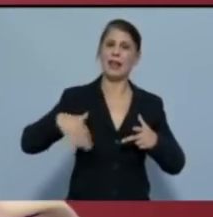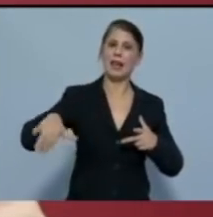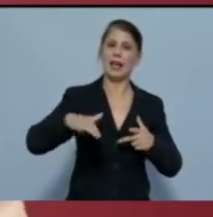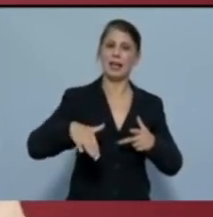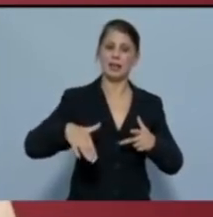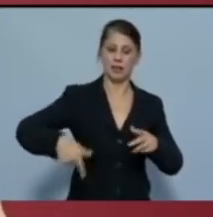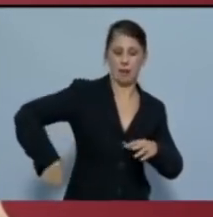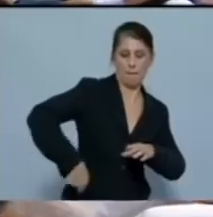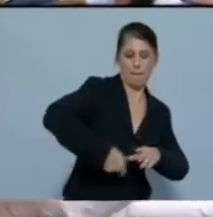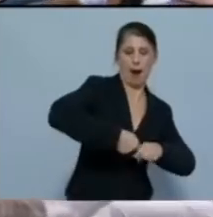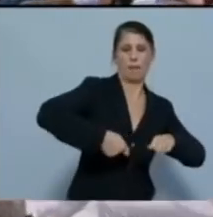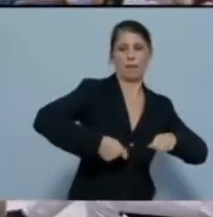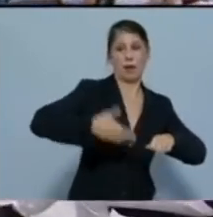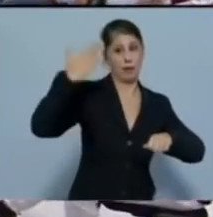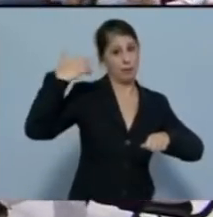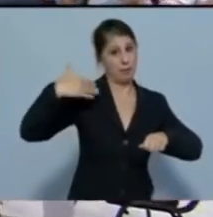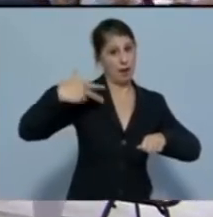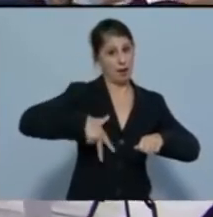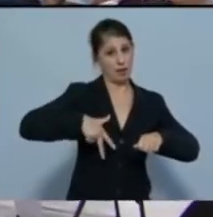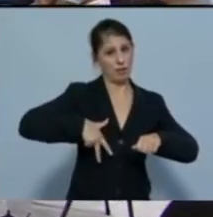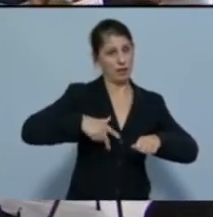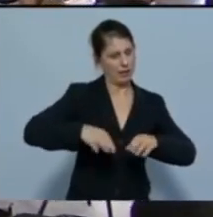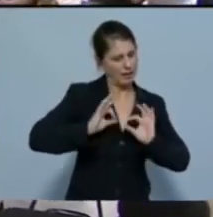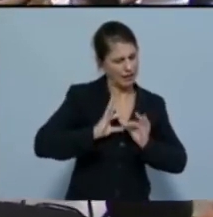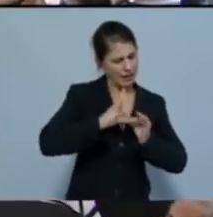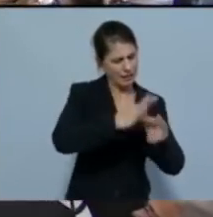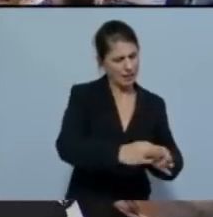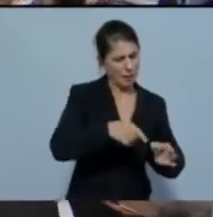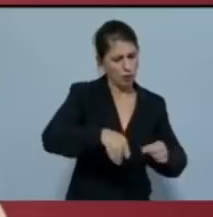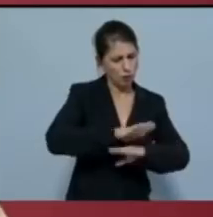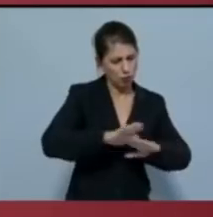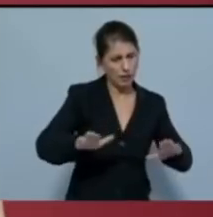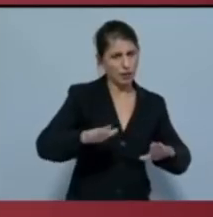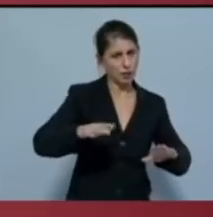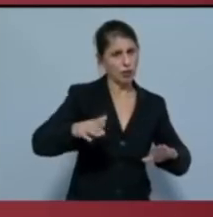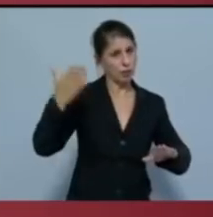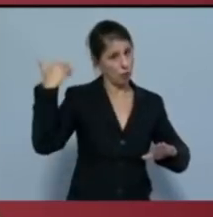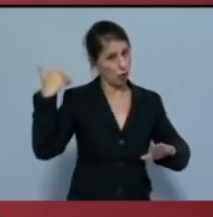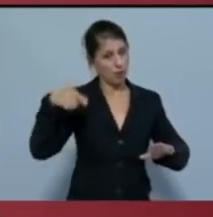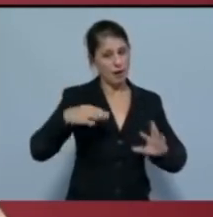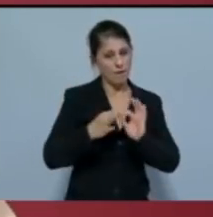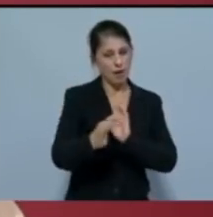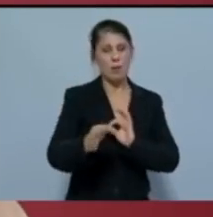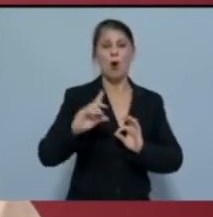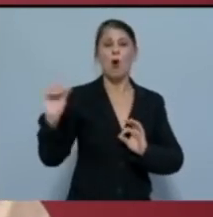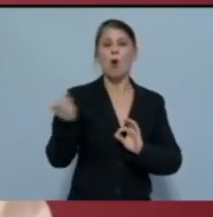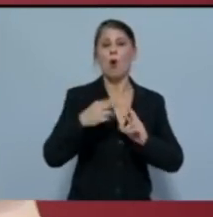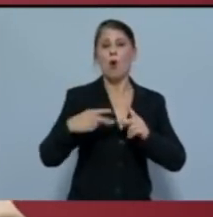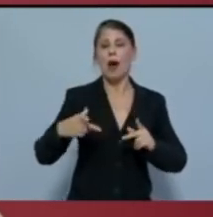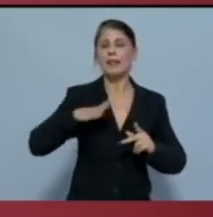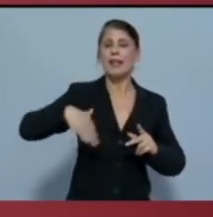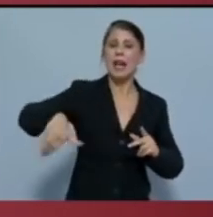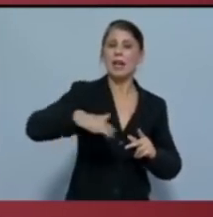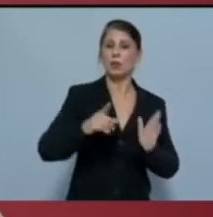προηγούμενη για να συνεχίσει από εκεί που σταμάτησε η άλλη, εφαρμόζοντας όλους τους αντιλαϊκούς